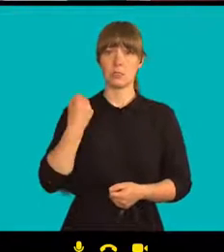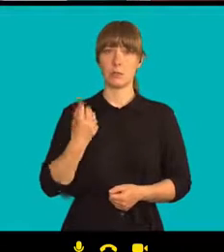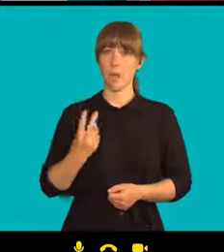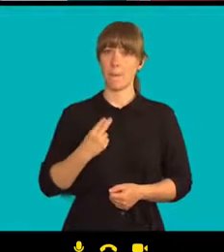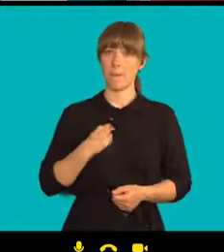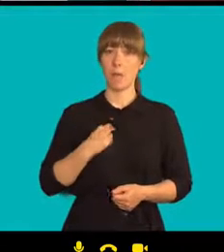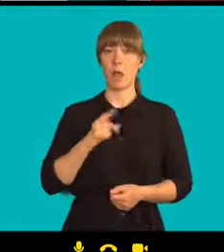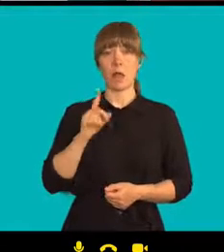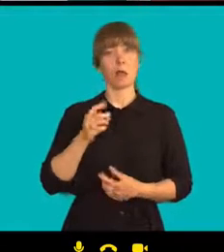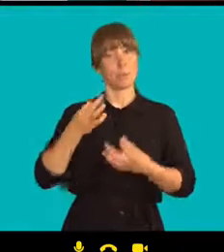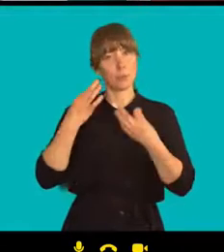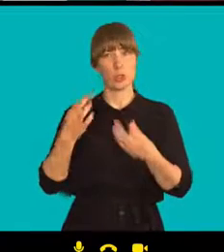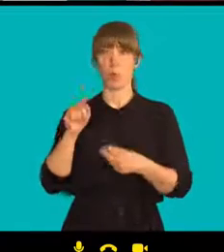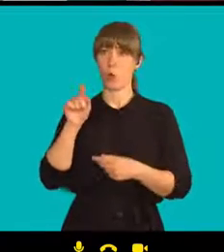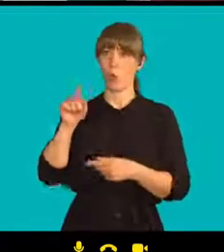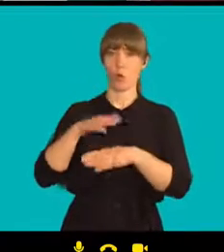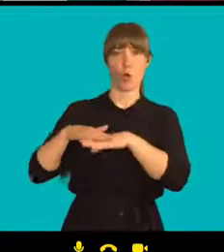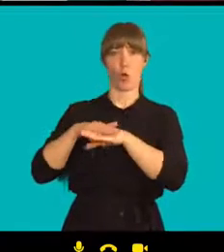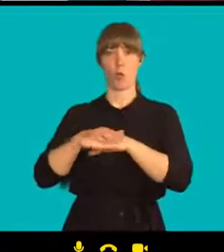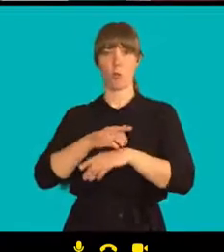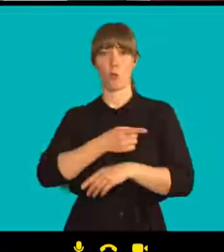a přeju si od něj o mluvu.